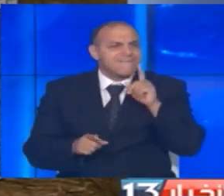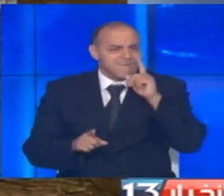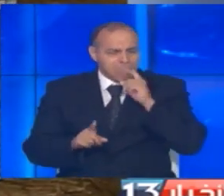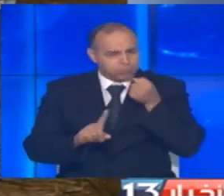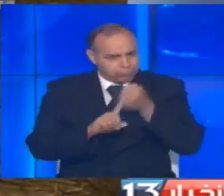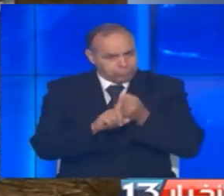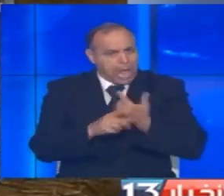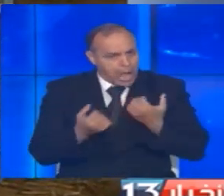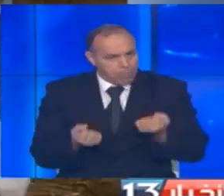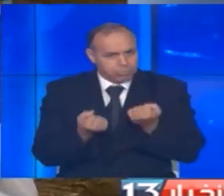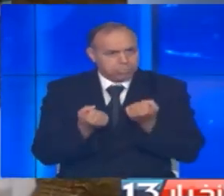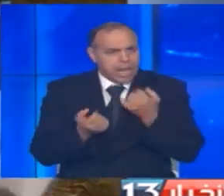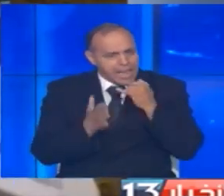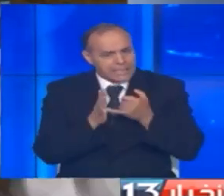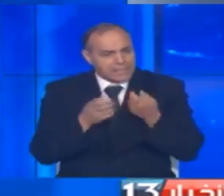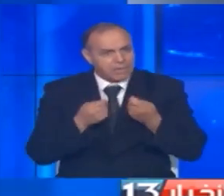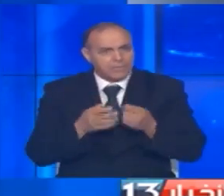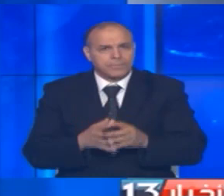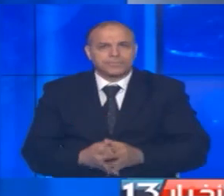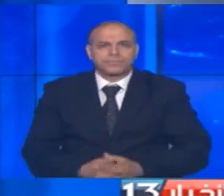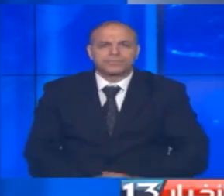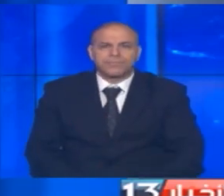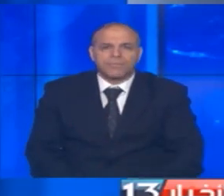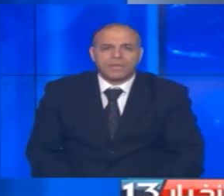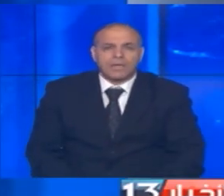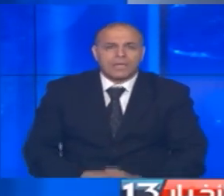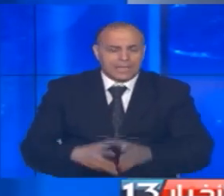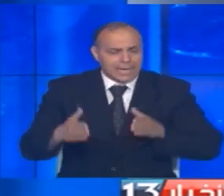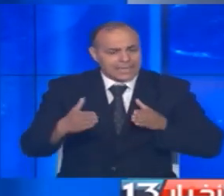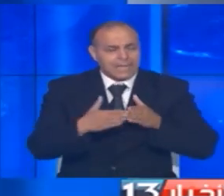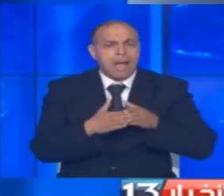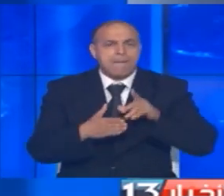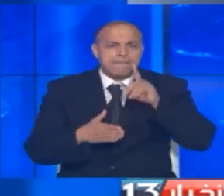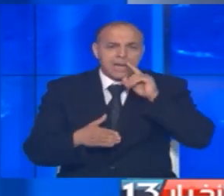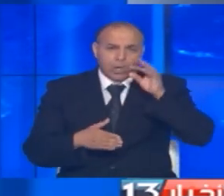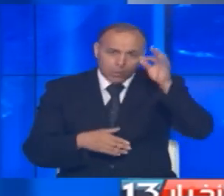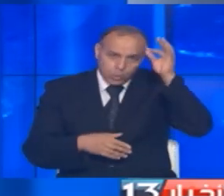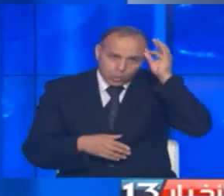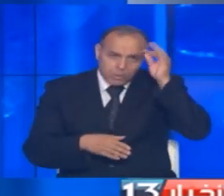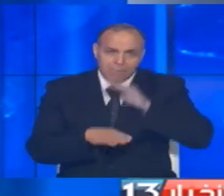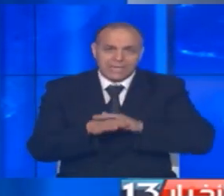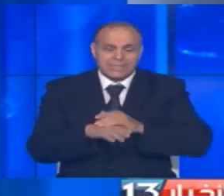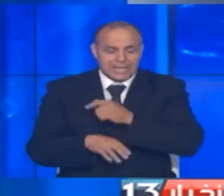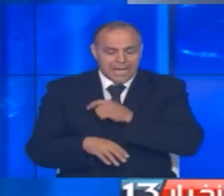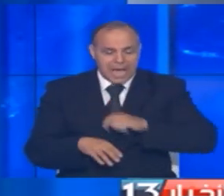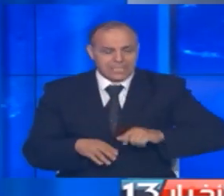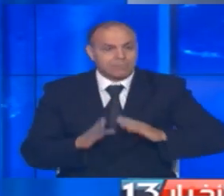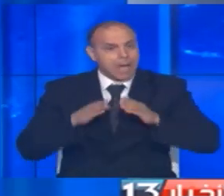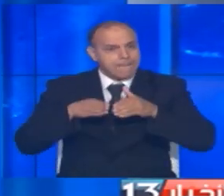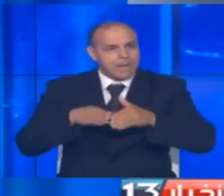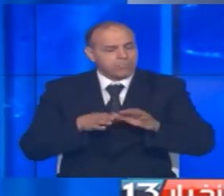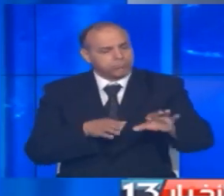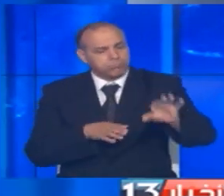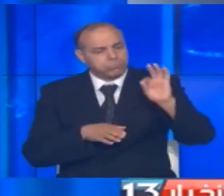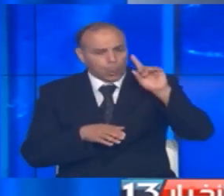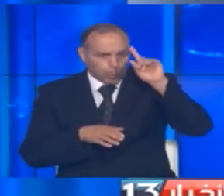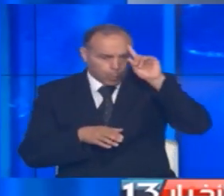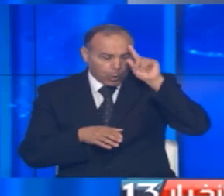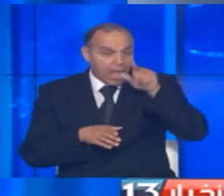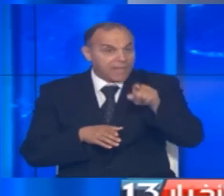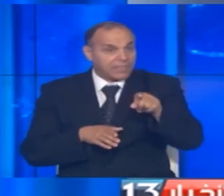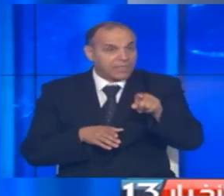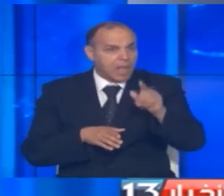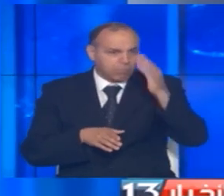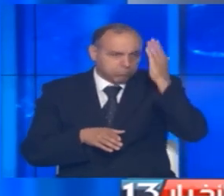ما كانت بمذاق العسل اقتحام المرأة التونسية لمجال الحرس البحري هو اختيار ندى الطاهر